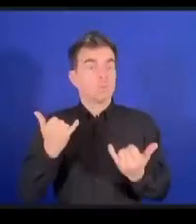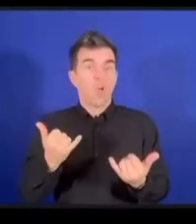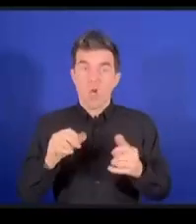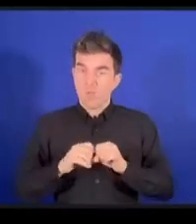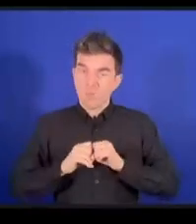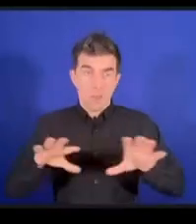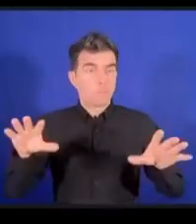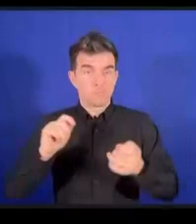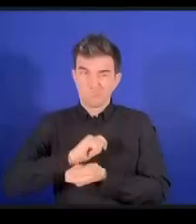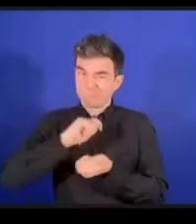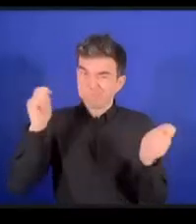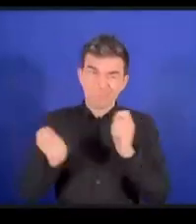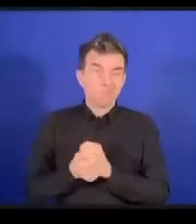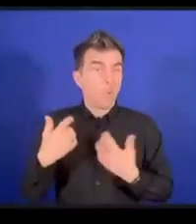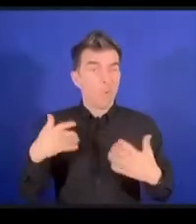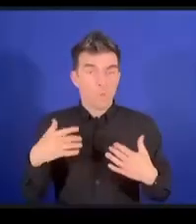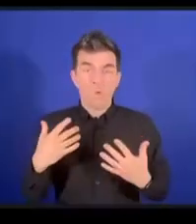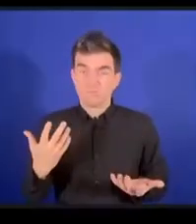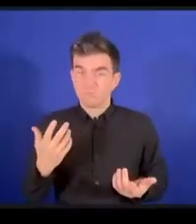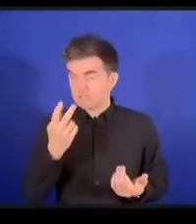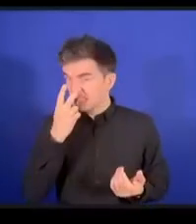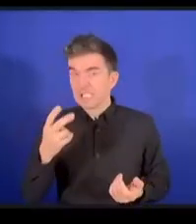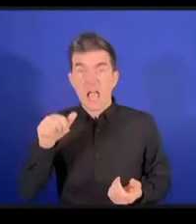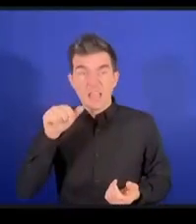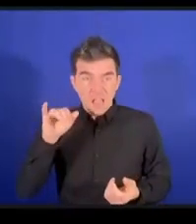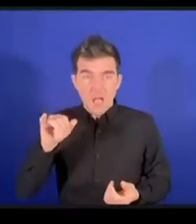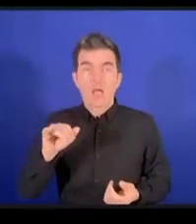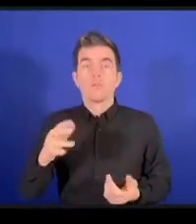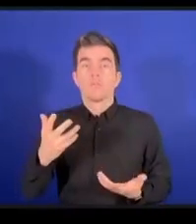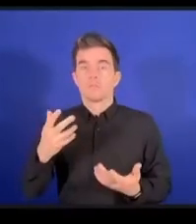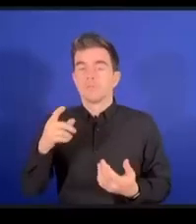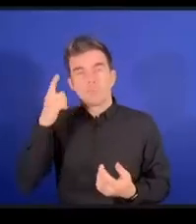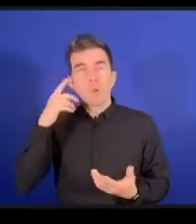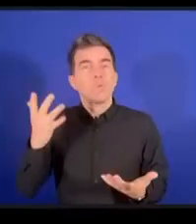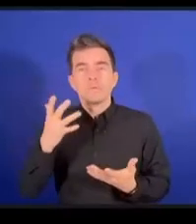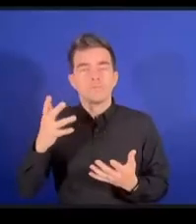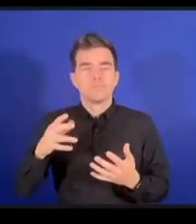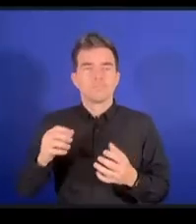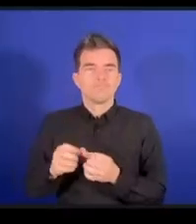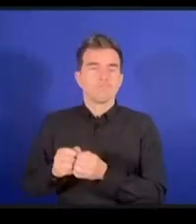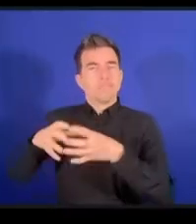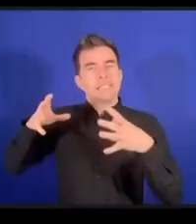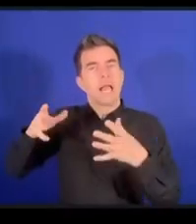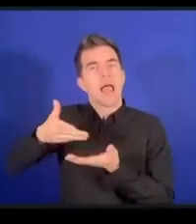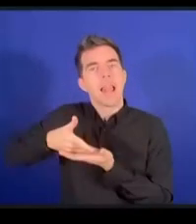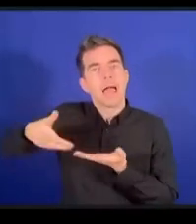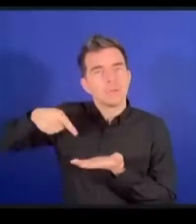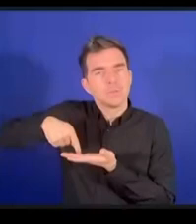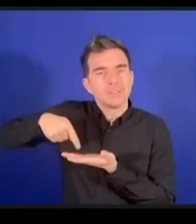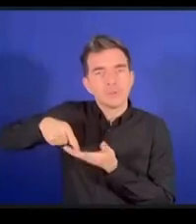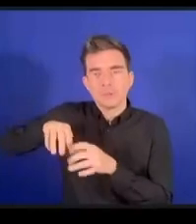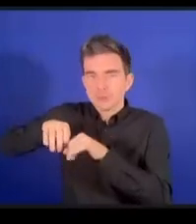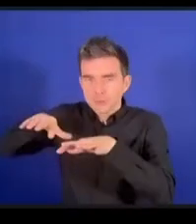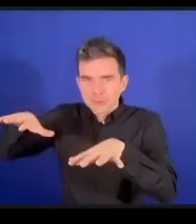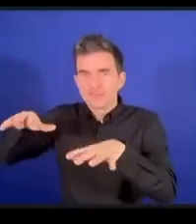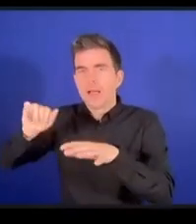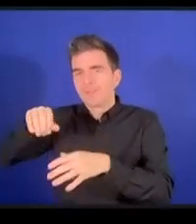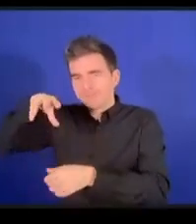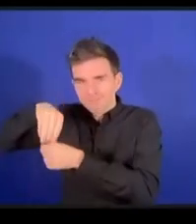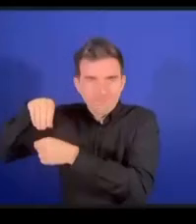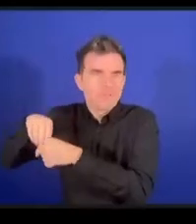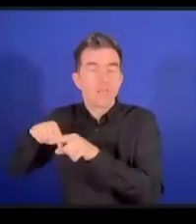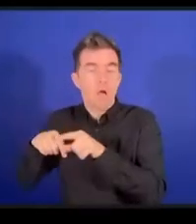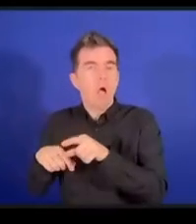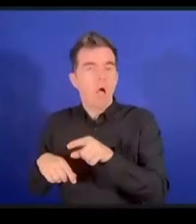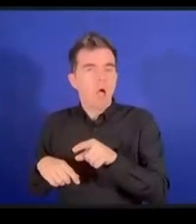これは大規模の言語モデルに対してそうであります膨大な文言のデータベー